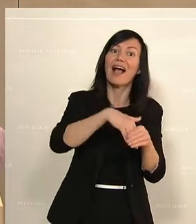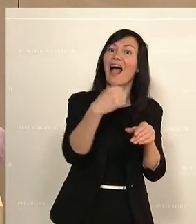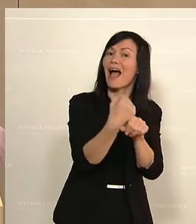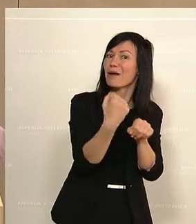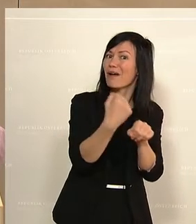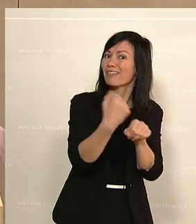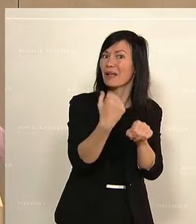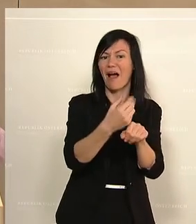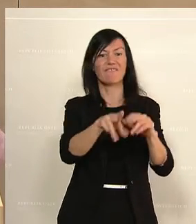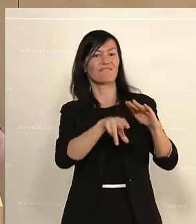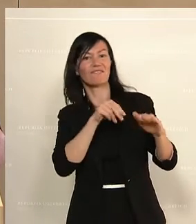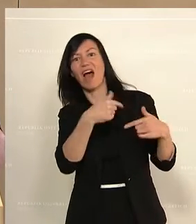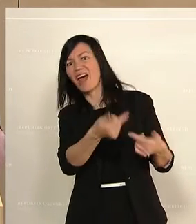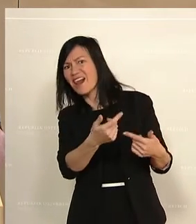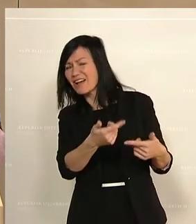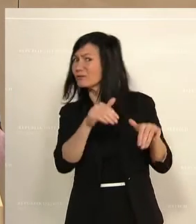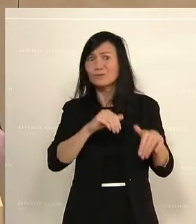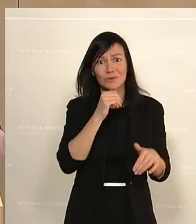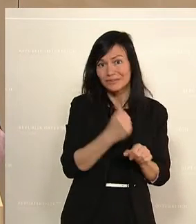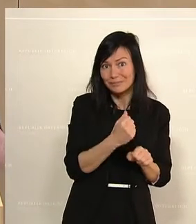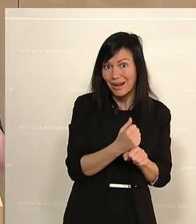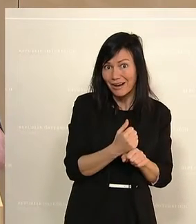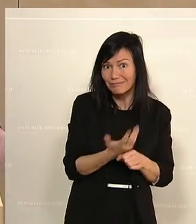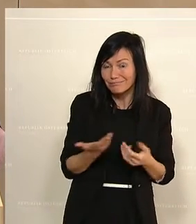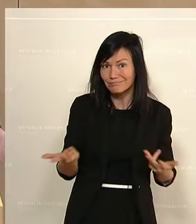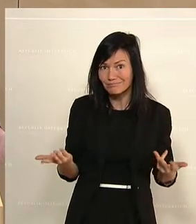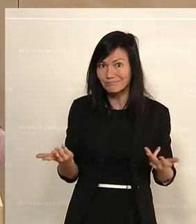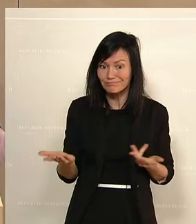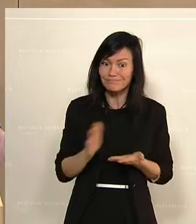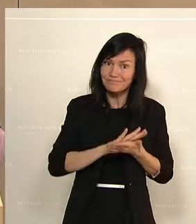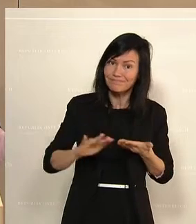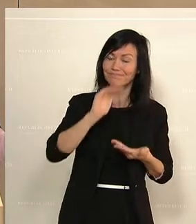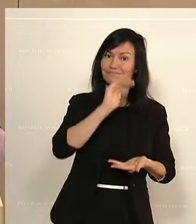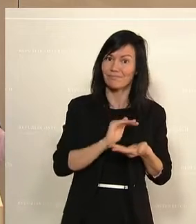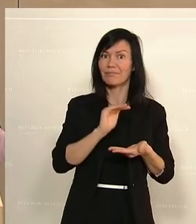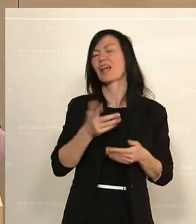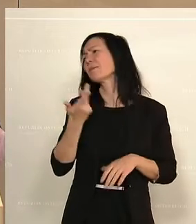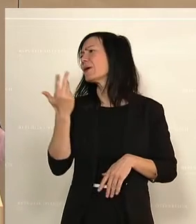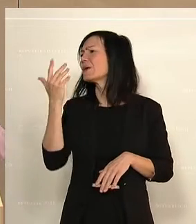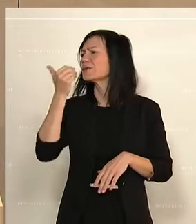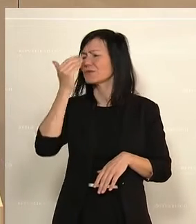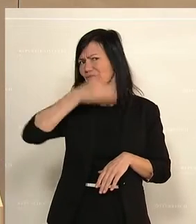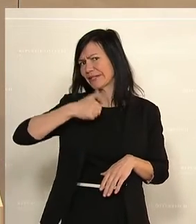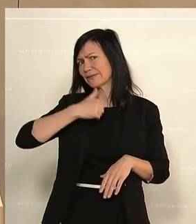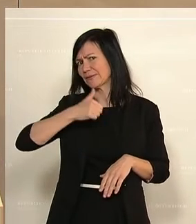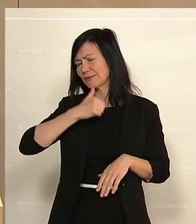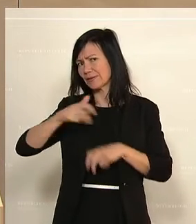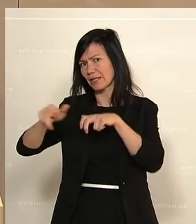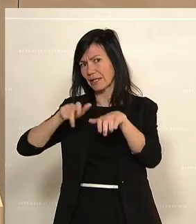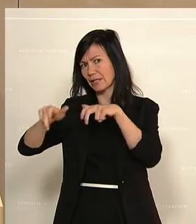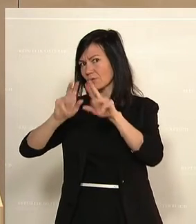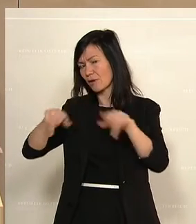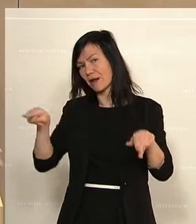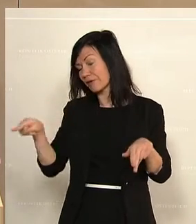Bedauerlicherweise sind Verwaltungsvereinfachungsmaßnahmen durch die schwarz-grüne Regierungsfraktion eher die Ausnahme.